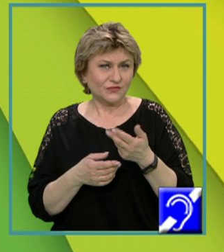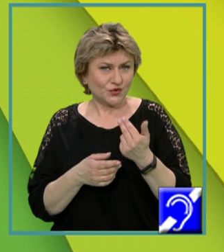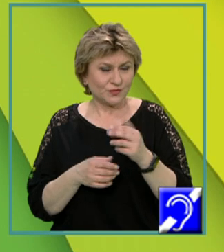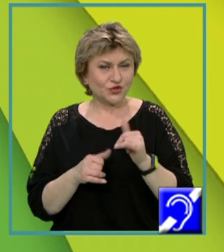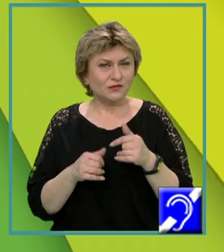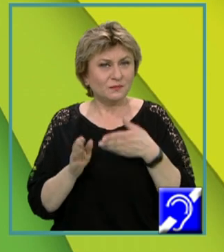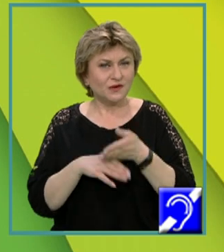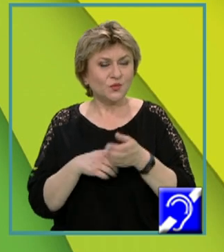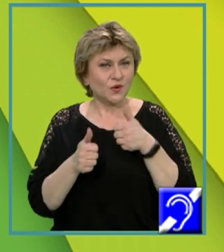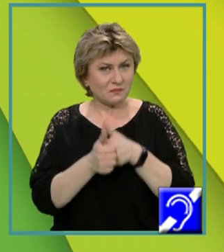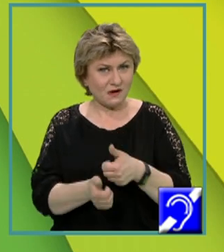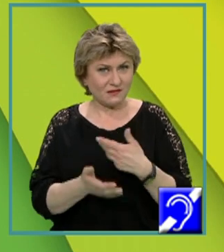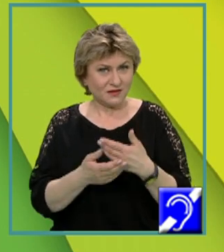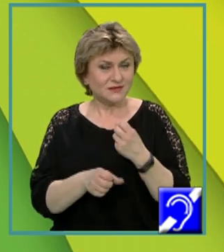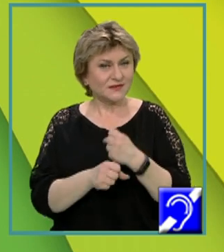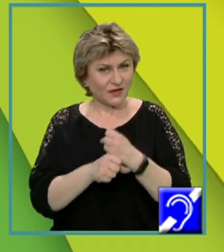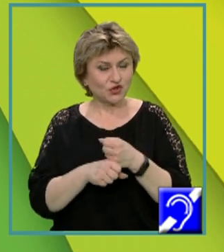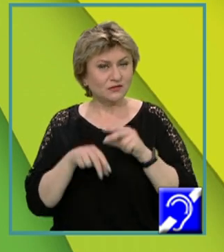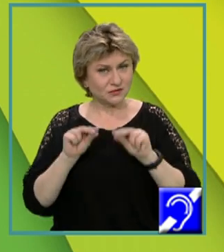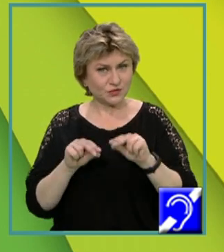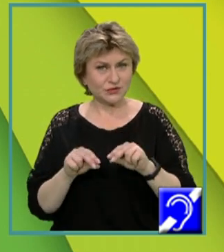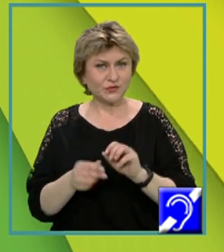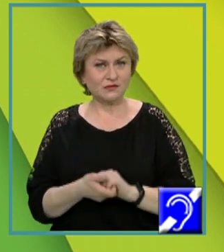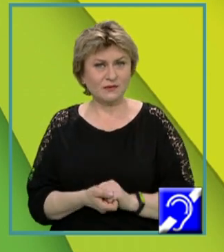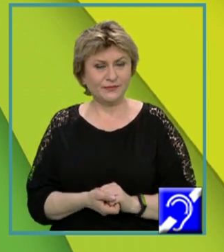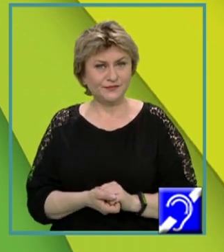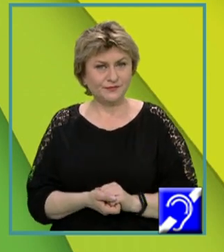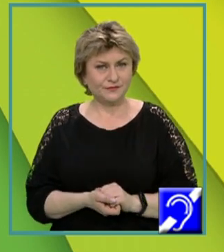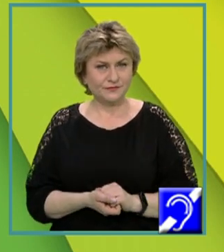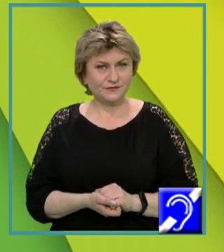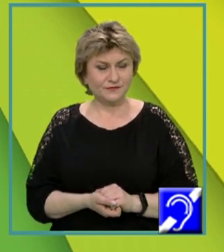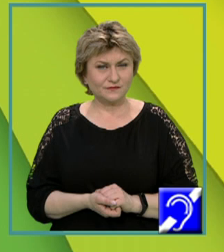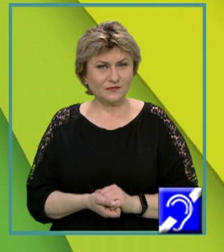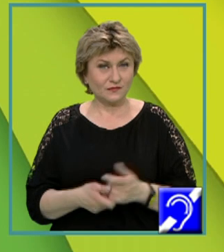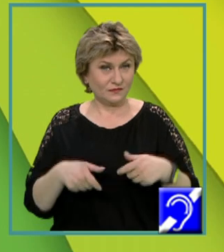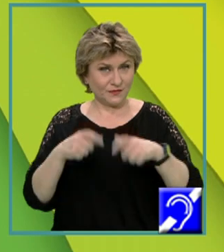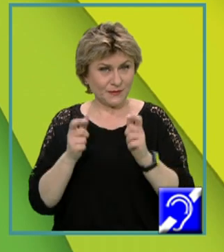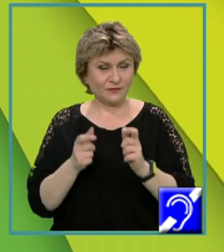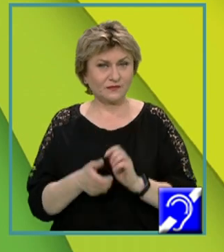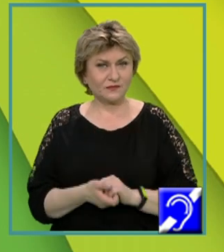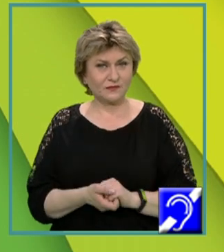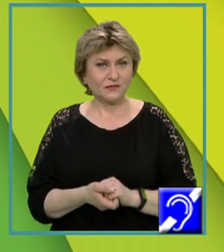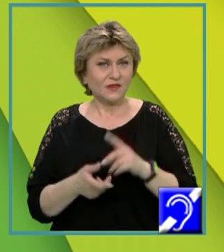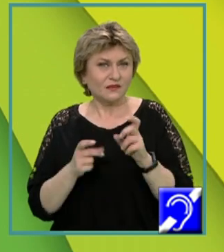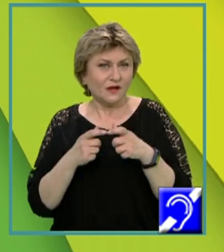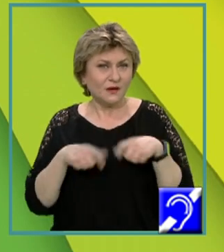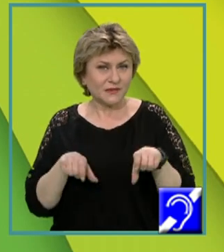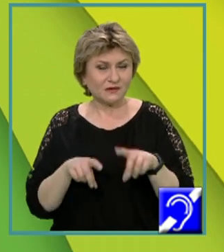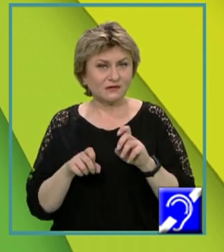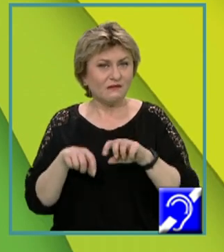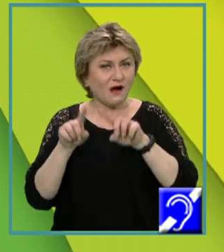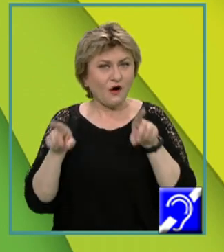Prin urmare, se execută instrucțiunile blocului delimitat de